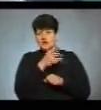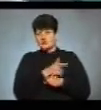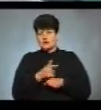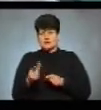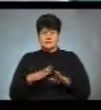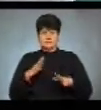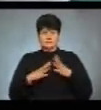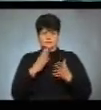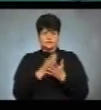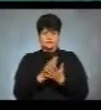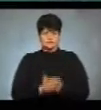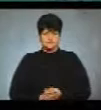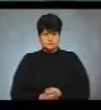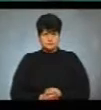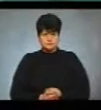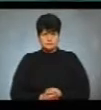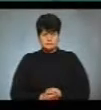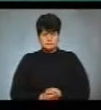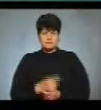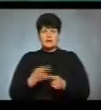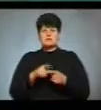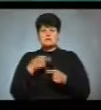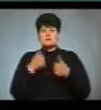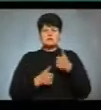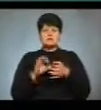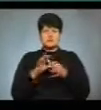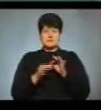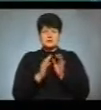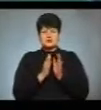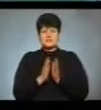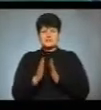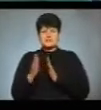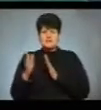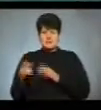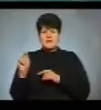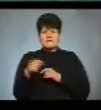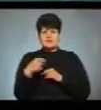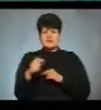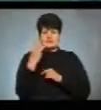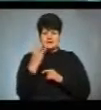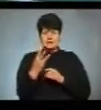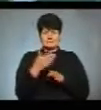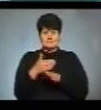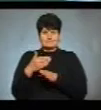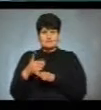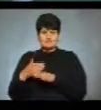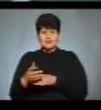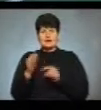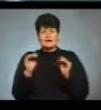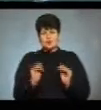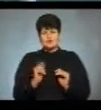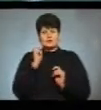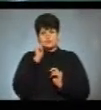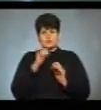ти тренуєшся. Це змагання за олімпійською системою. Фехтують три раунди. Для молодшої вікової